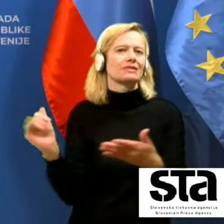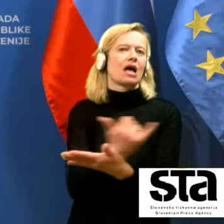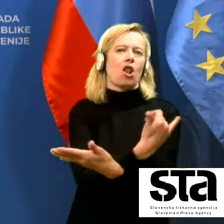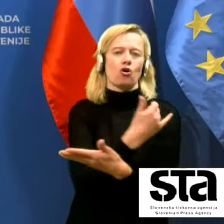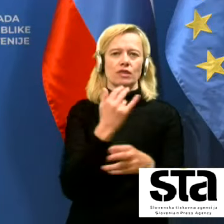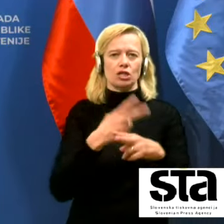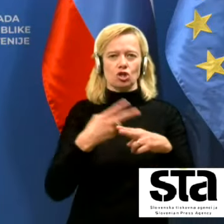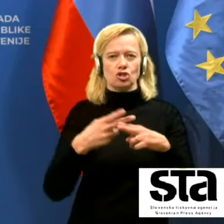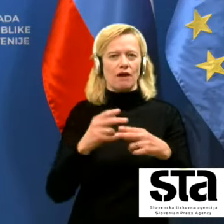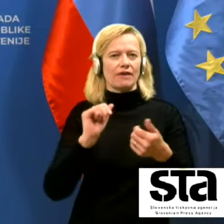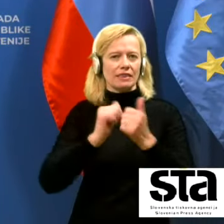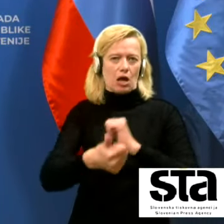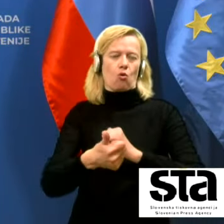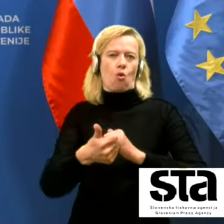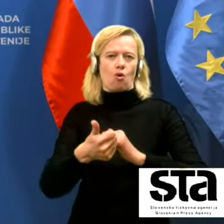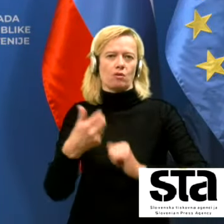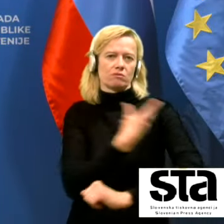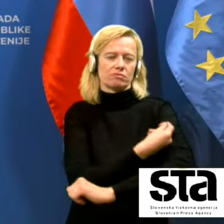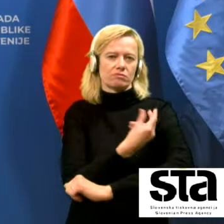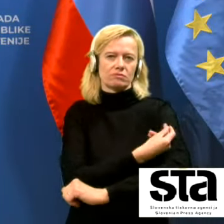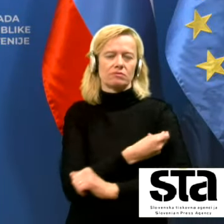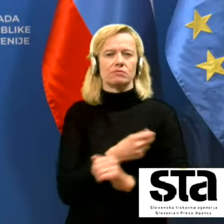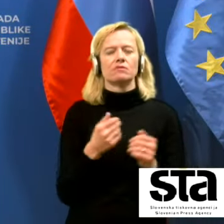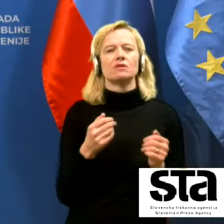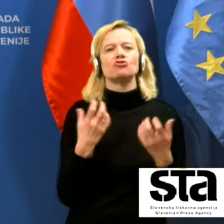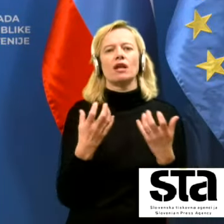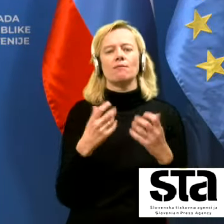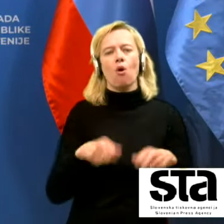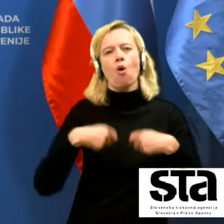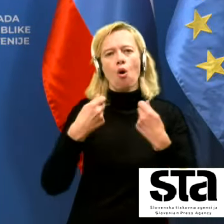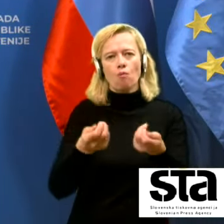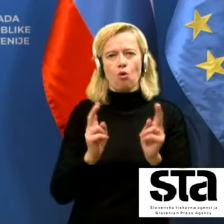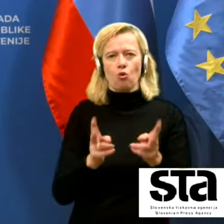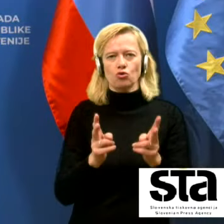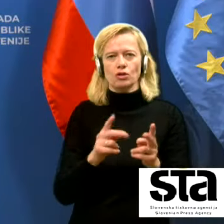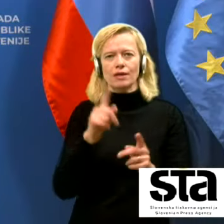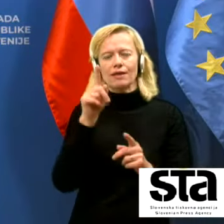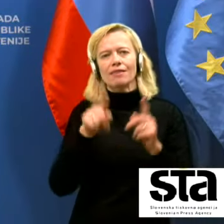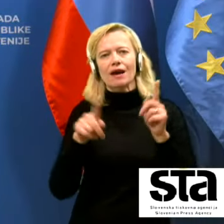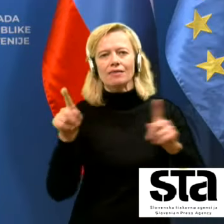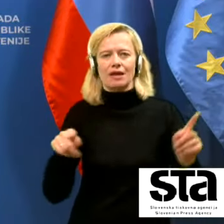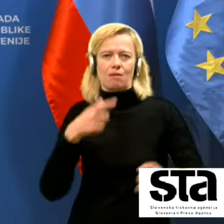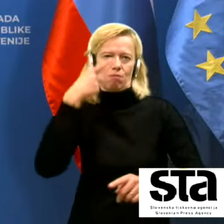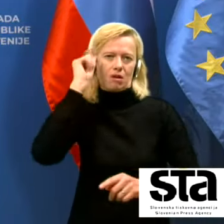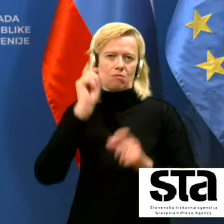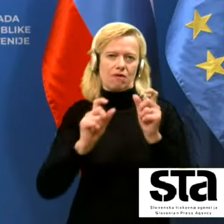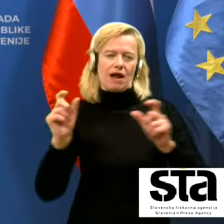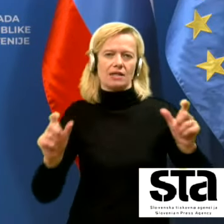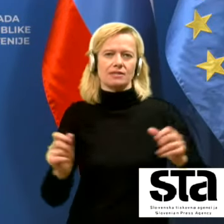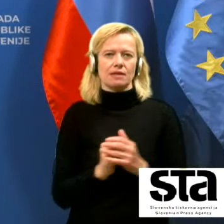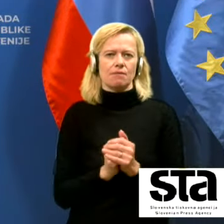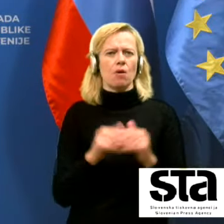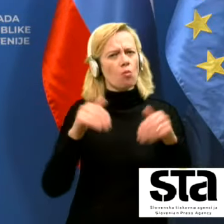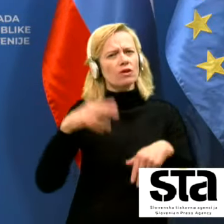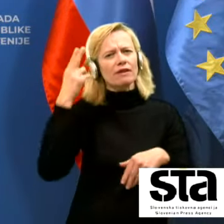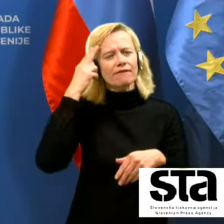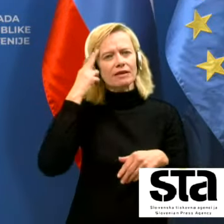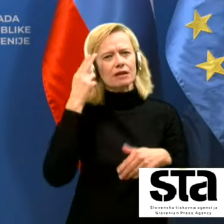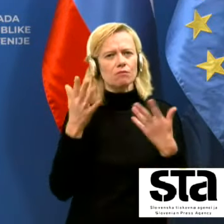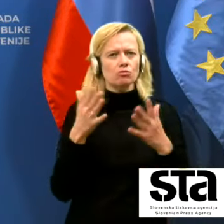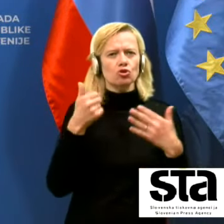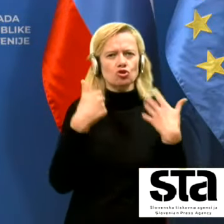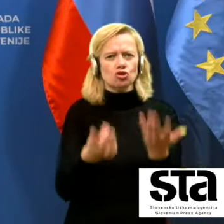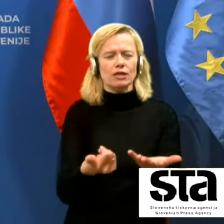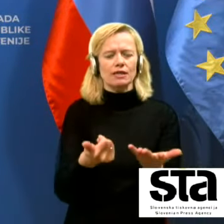pokriti takoj, omogočimo nekaj pač prebivalcem, vedeti morate, je približno tam